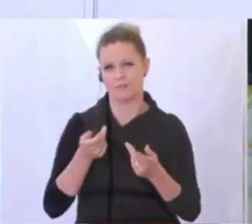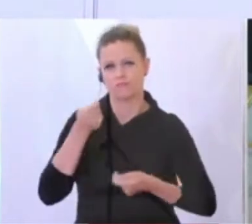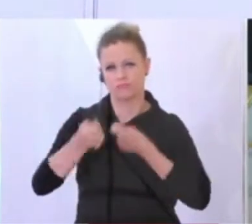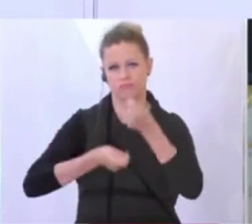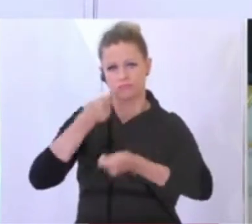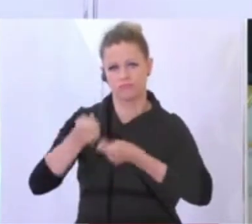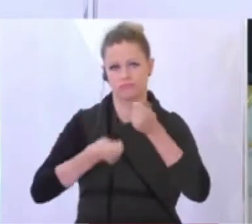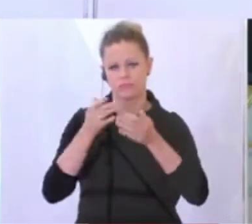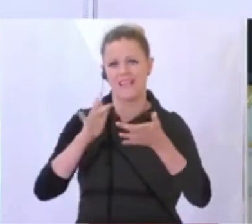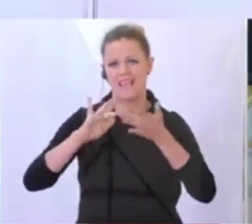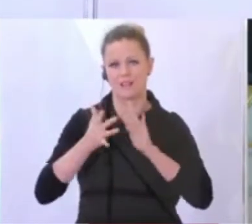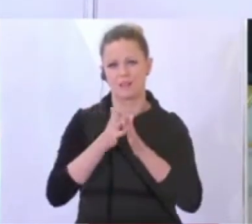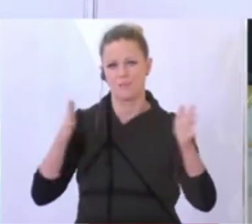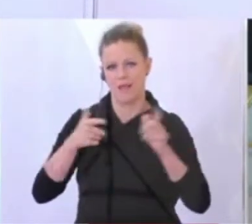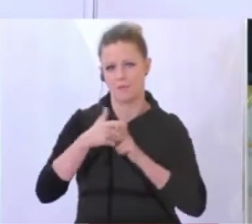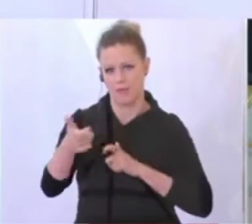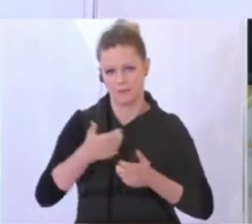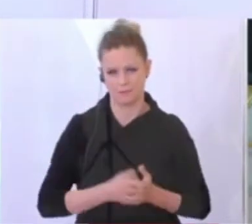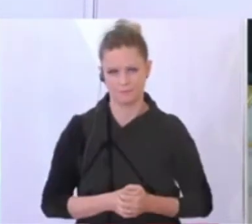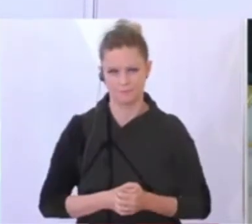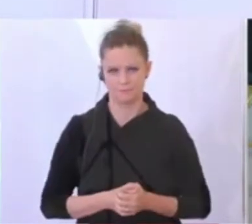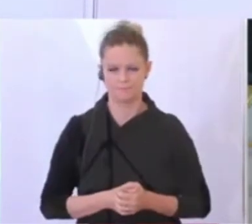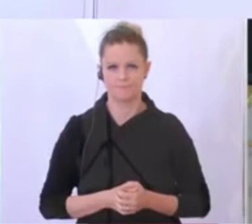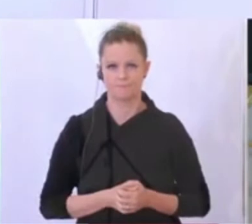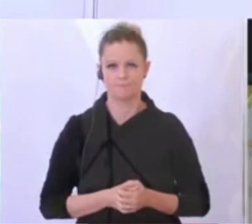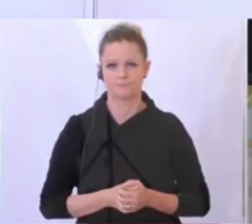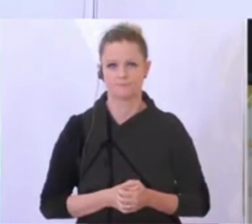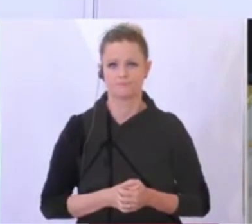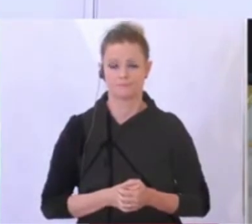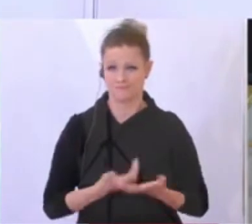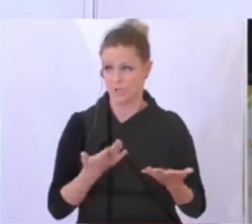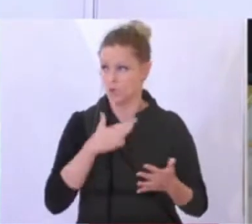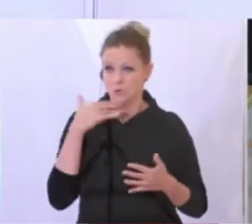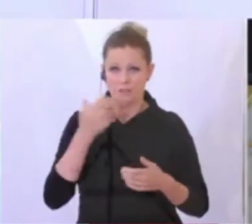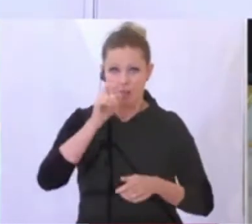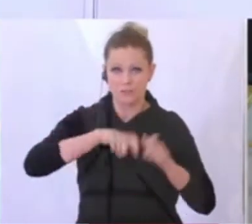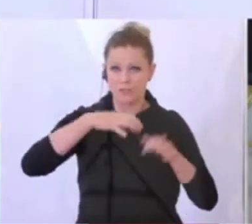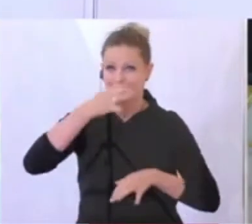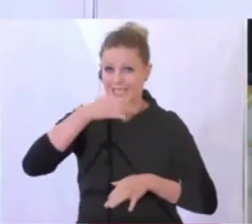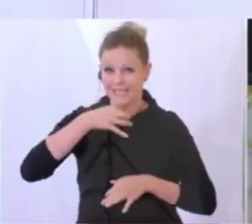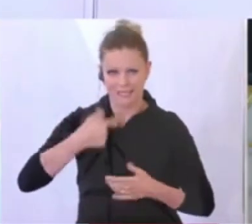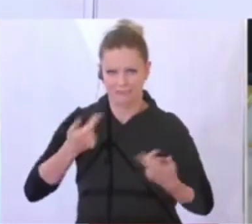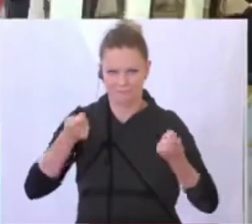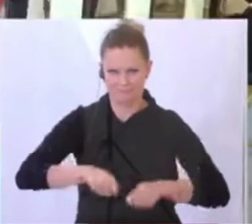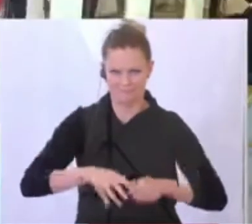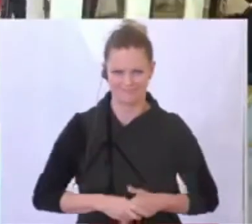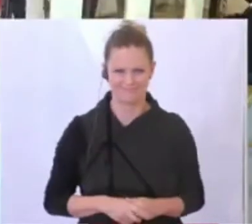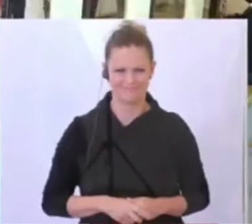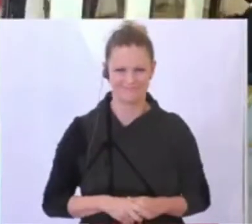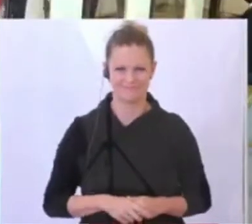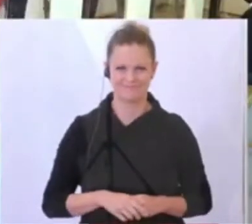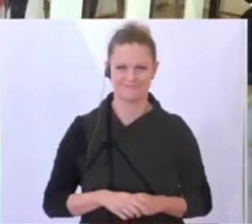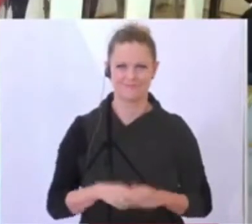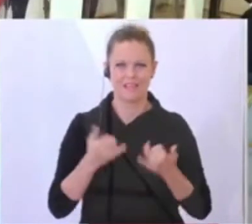Breitband, ganz wesentlich. Ja, damit bei der Anzahl der vielen Rednern darf ich jetzt mal aufhören. Vielen Dank, Herr